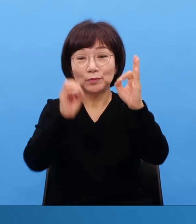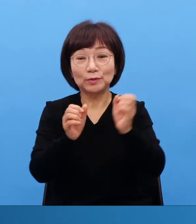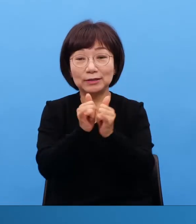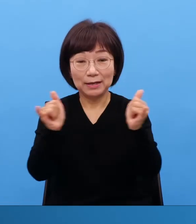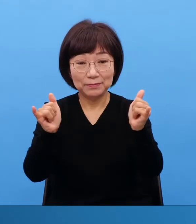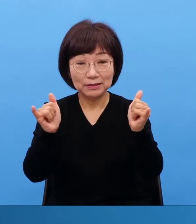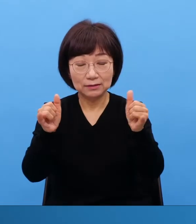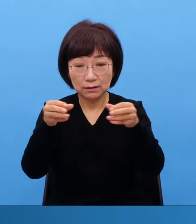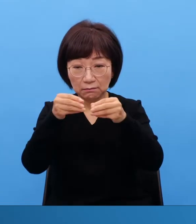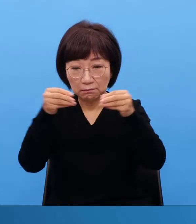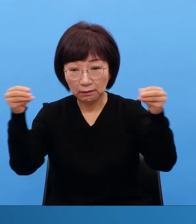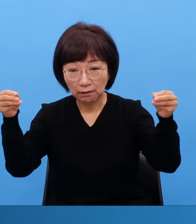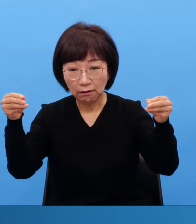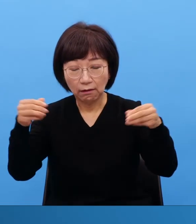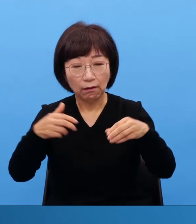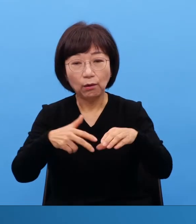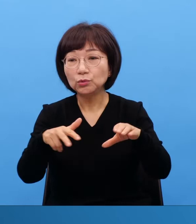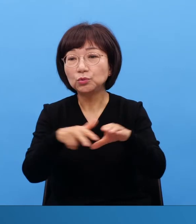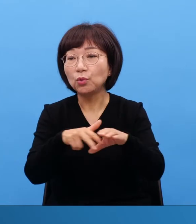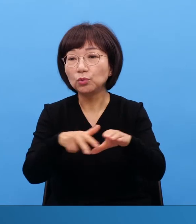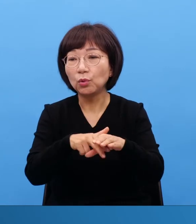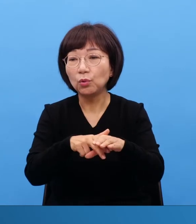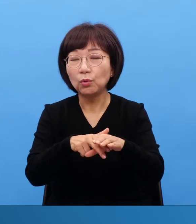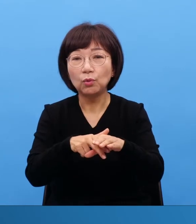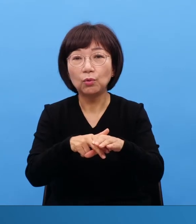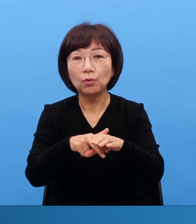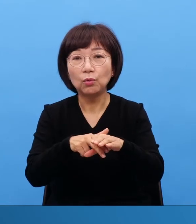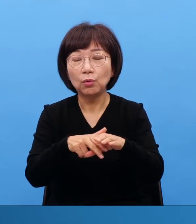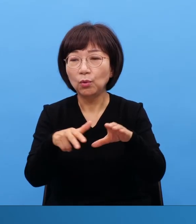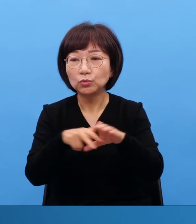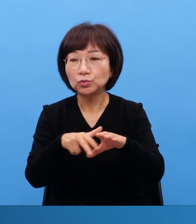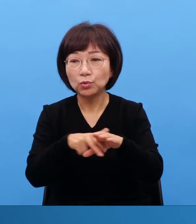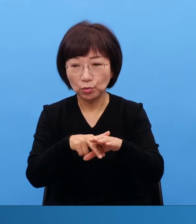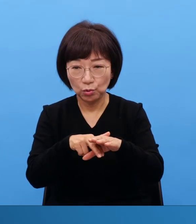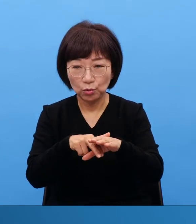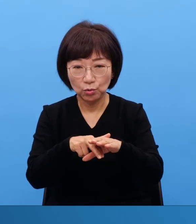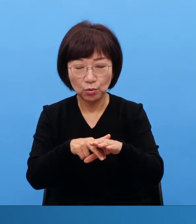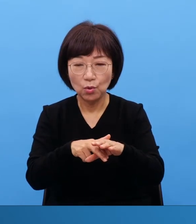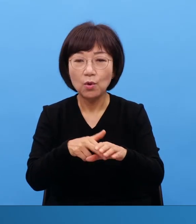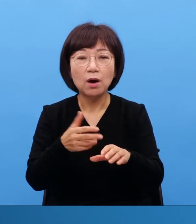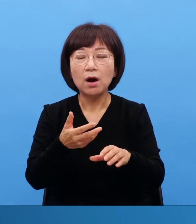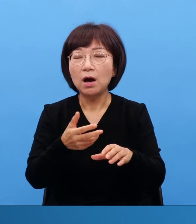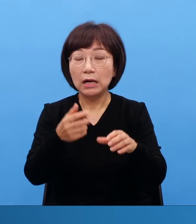놀랍게도 기독교가 아니고요 이상한 종교를 다하고요